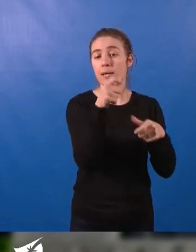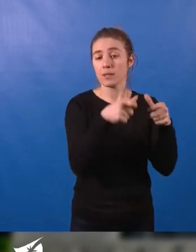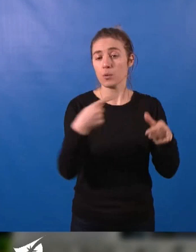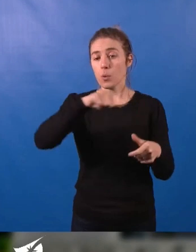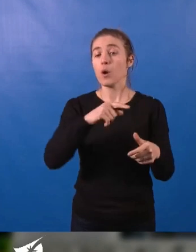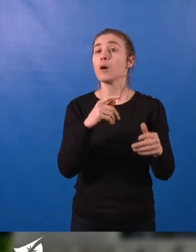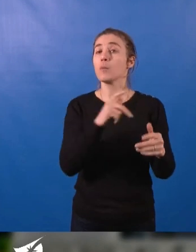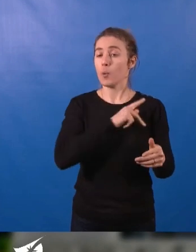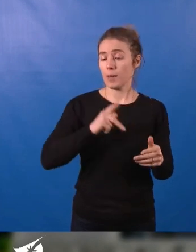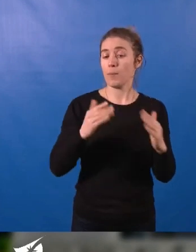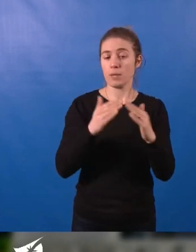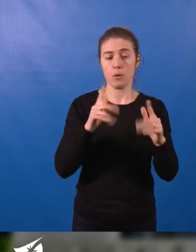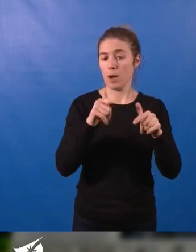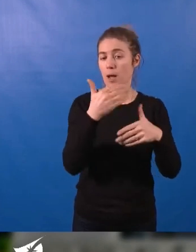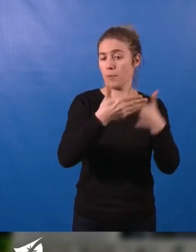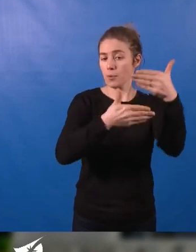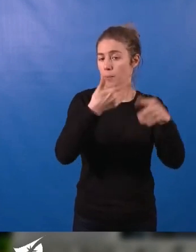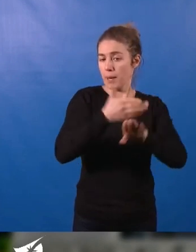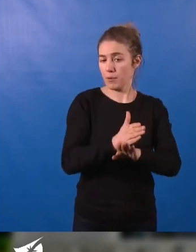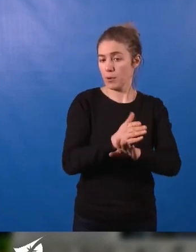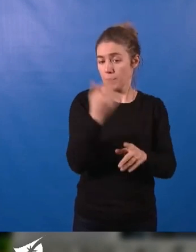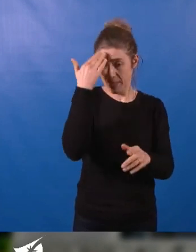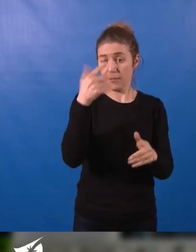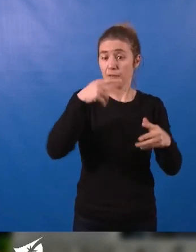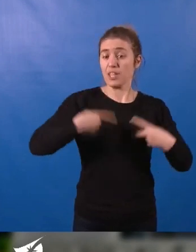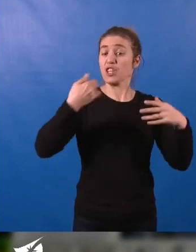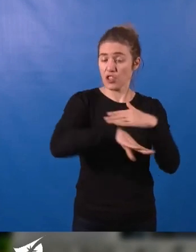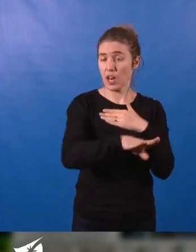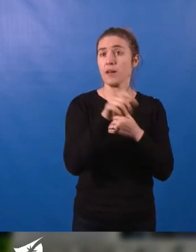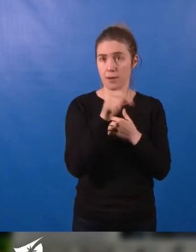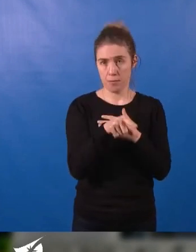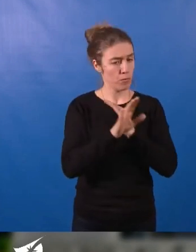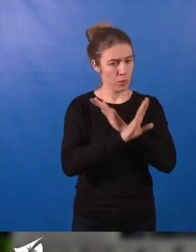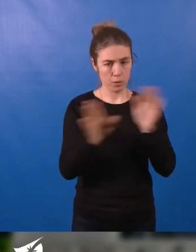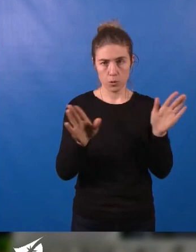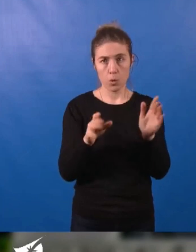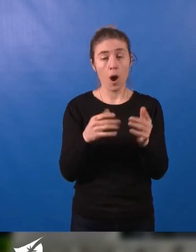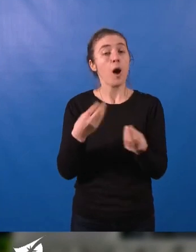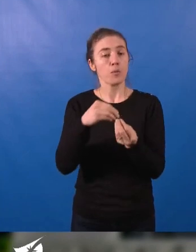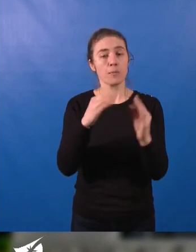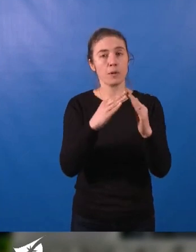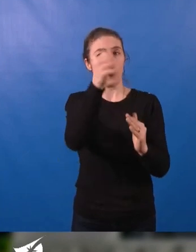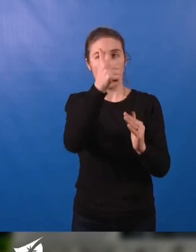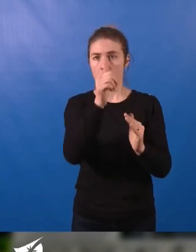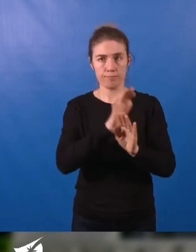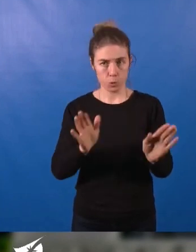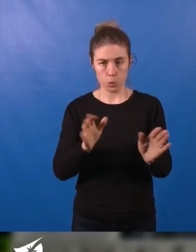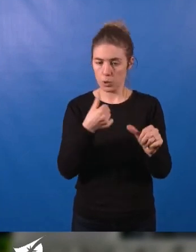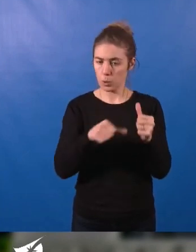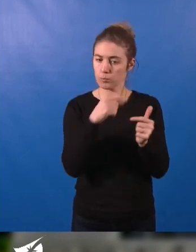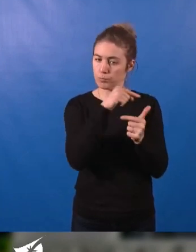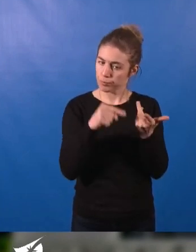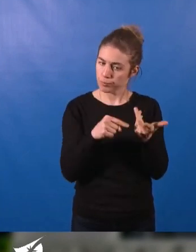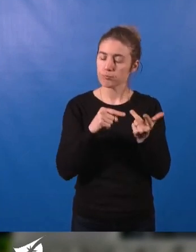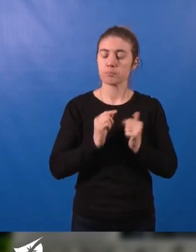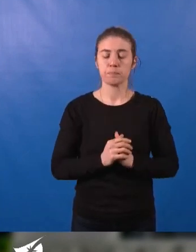logements déjà existants à usage d'habitation et affecté à une résidence principale. En conséquence, serait